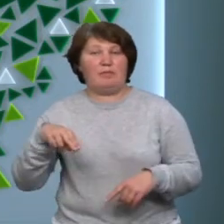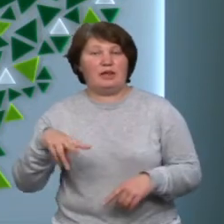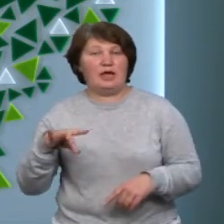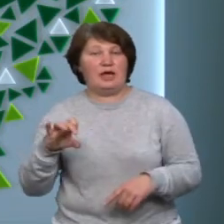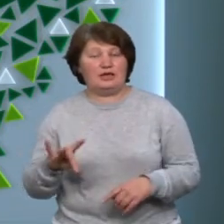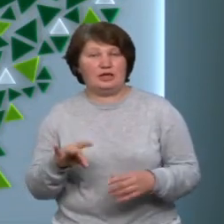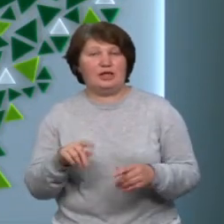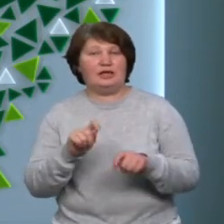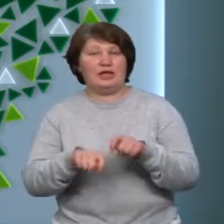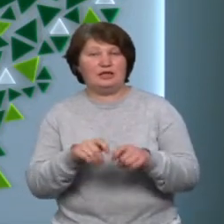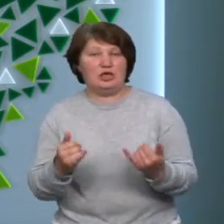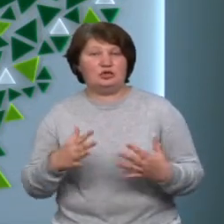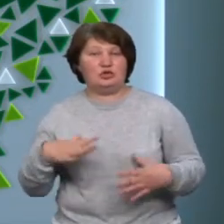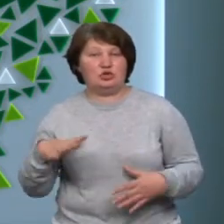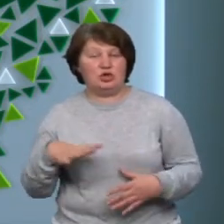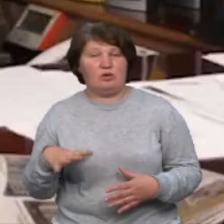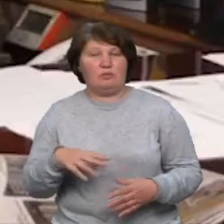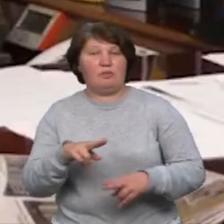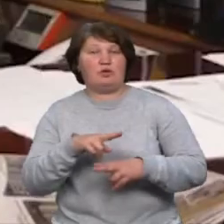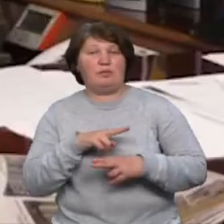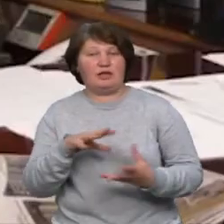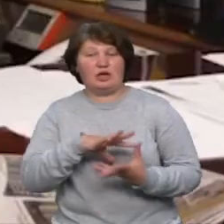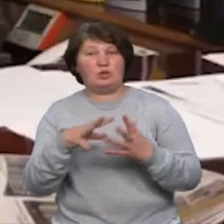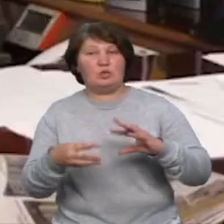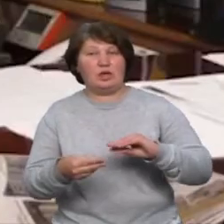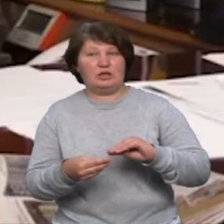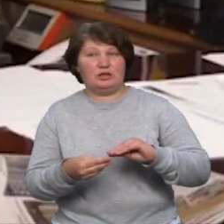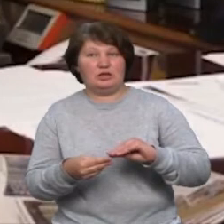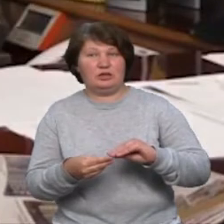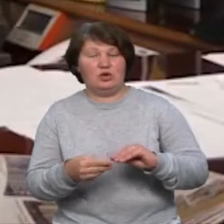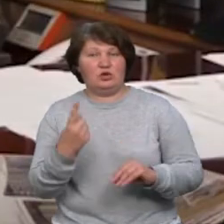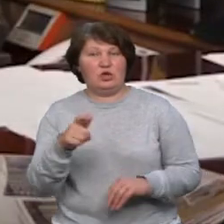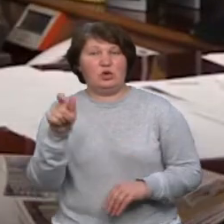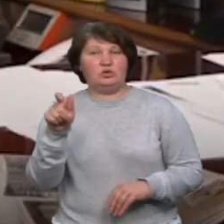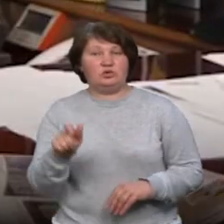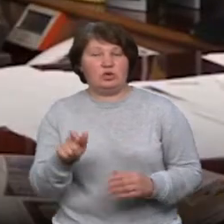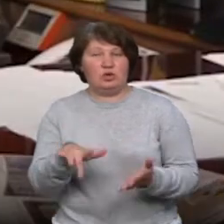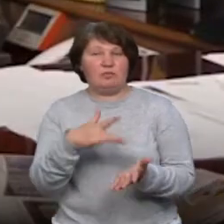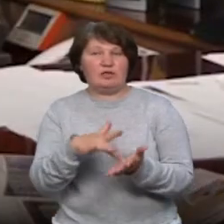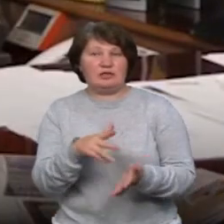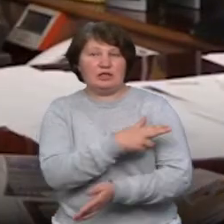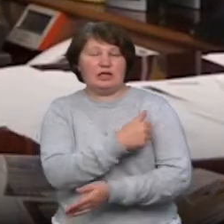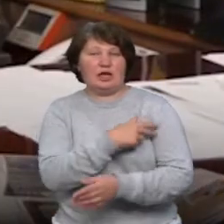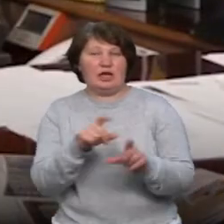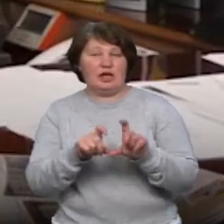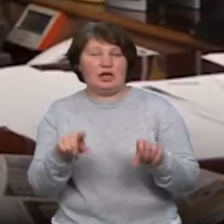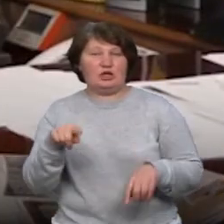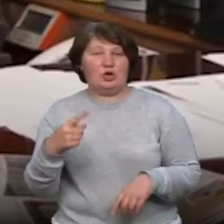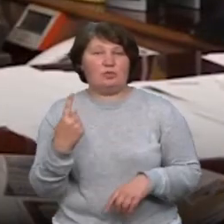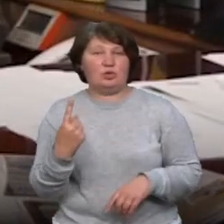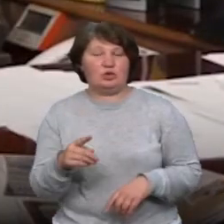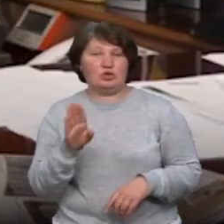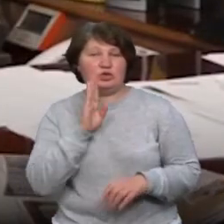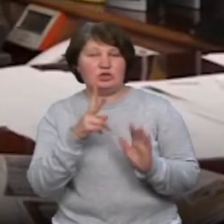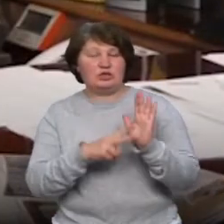Зараз очіпують на посмертні результати. Це, зокрема, одна особа міській клінічній лікарні номер один, жінка 75